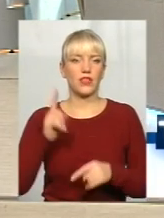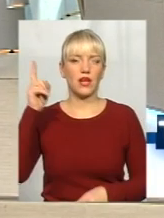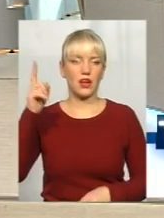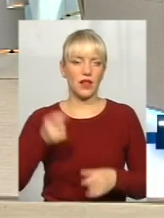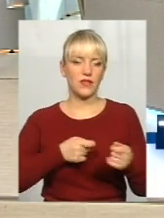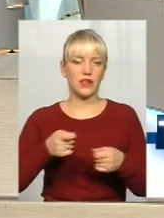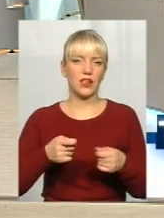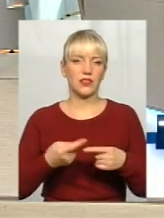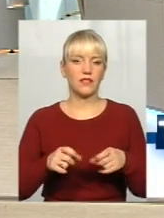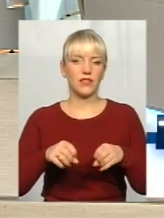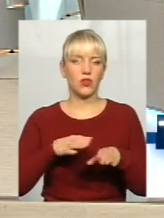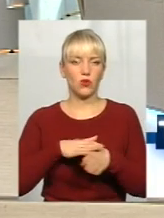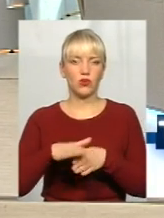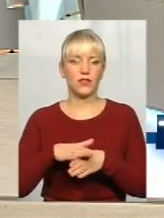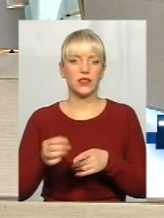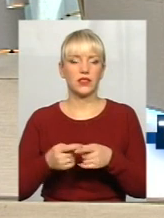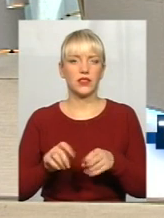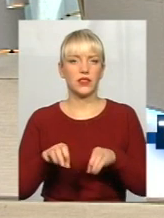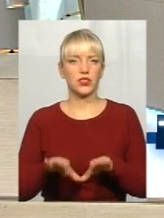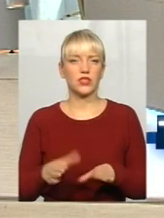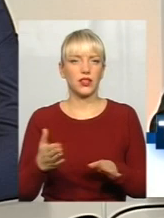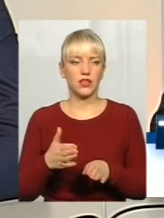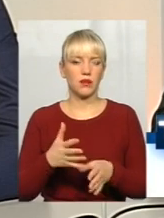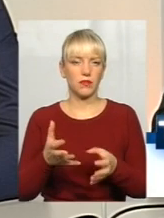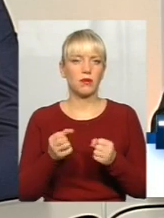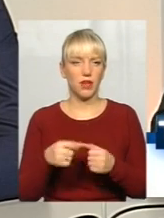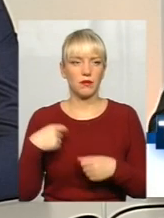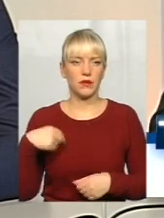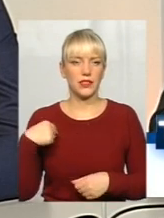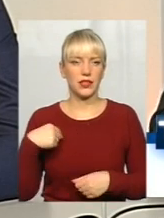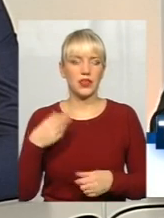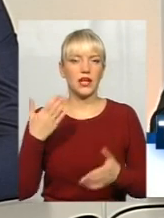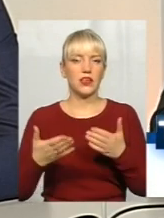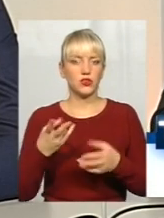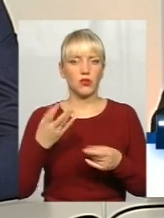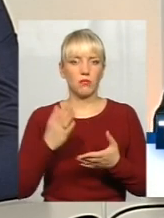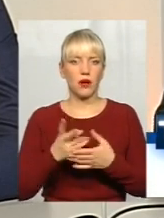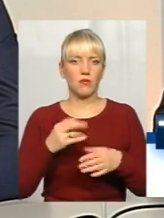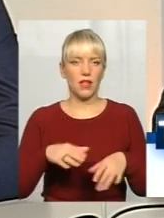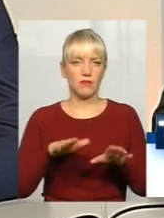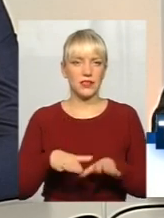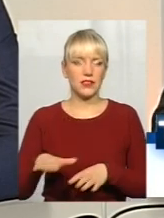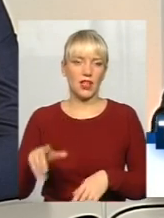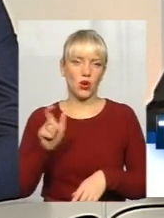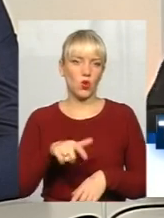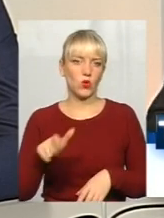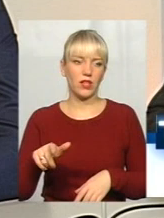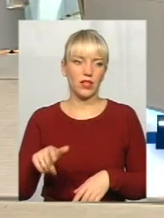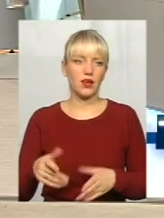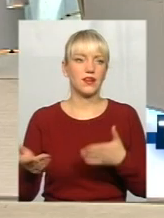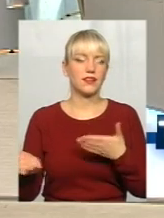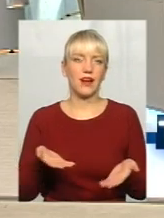виконувати ті рішення, які приймає президент. І якщо ми маємо на місцях людей, які